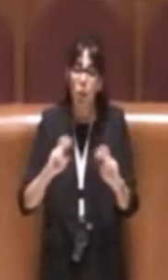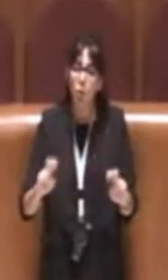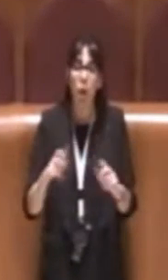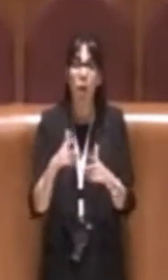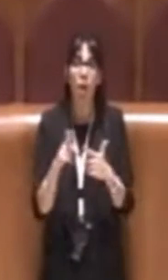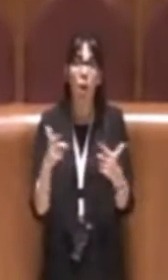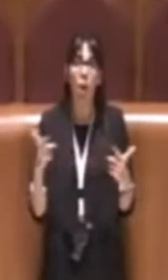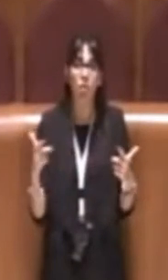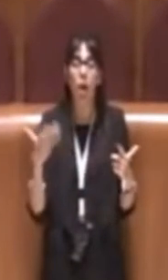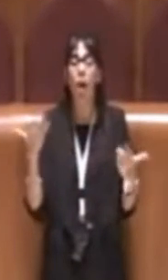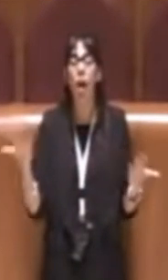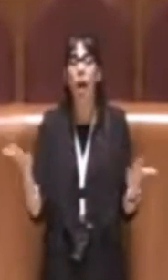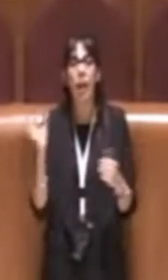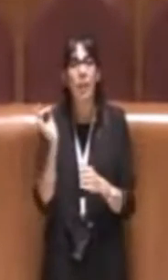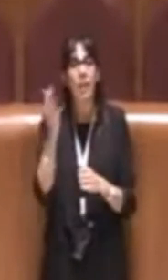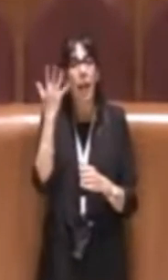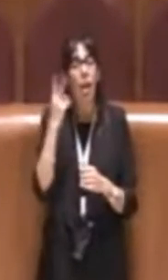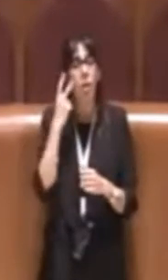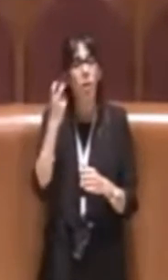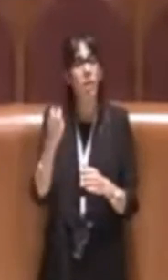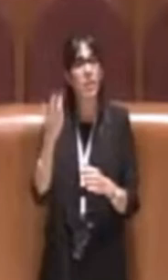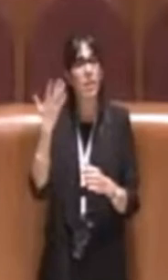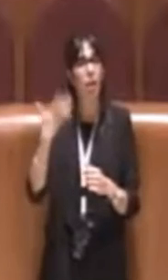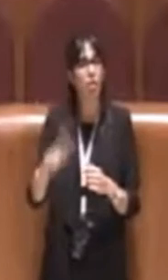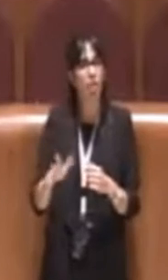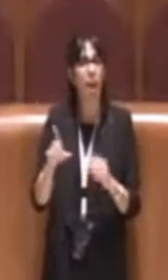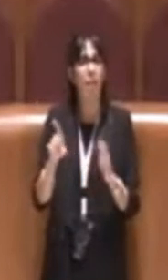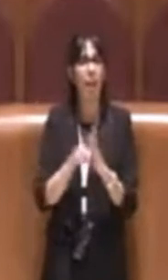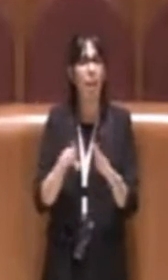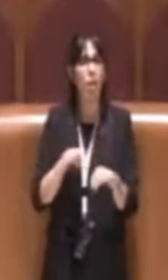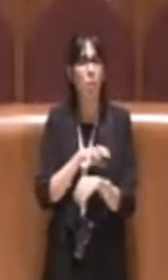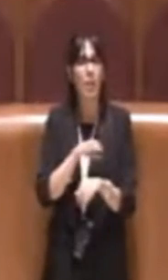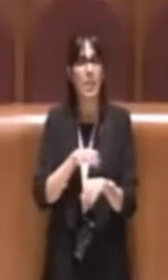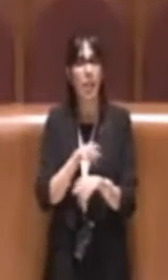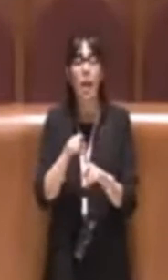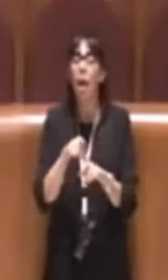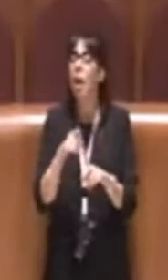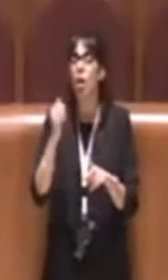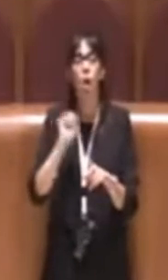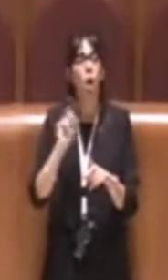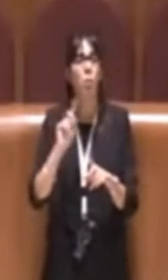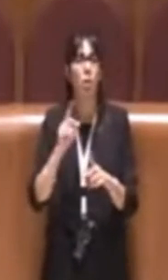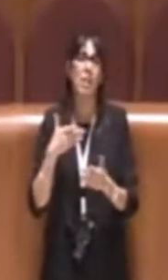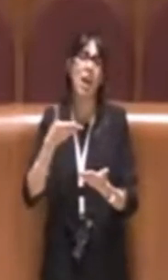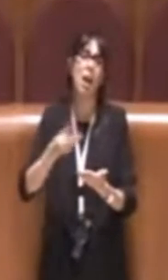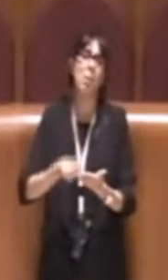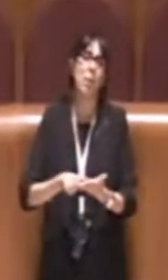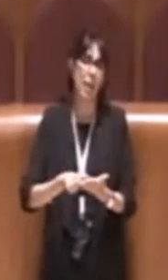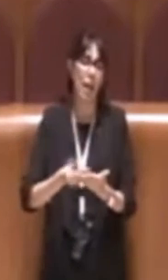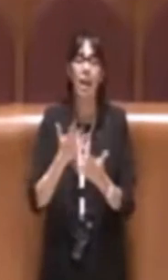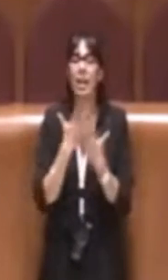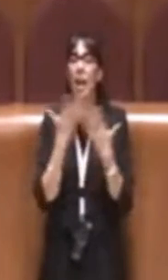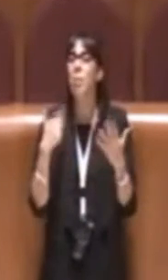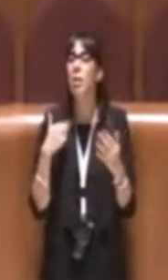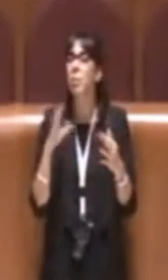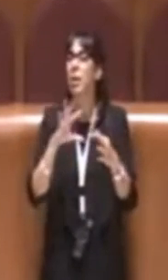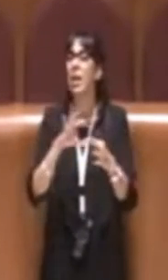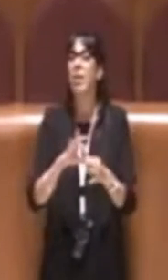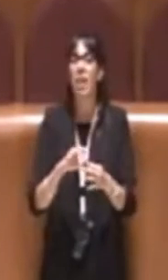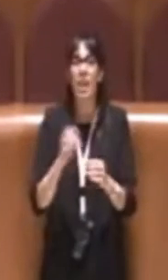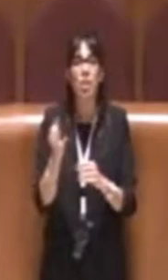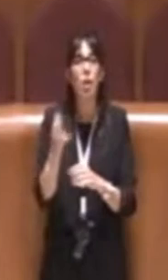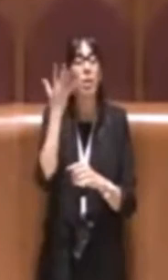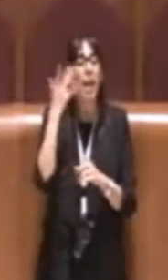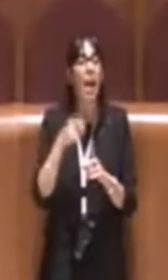deroga prevista dallo stesso decreto ministeriale non si sarebbe potuta applicare mi riferisco ovviamente alla deroga del